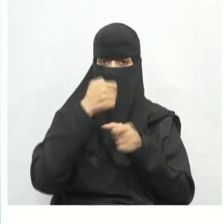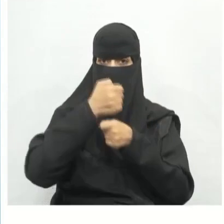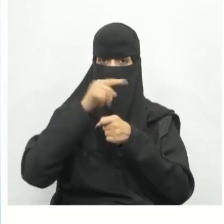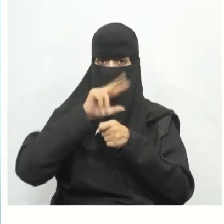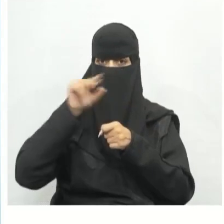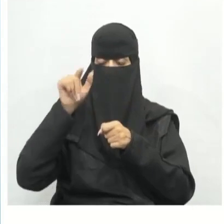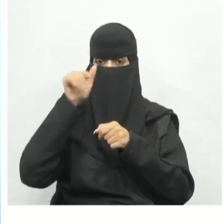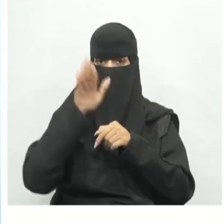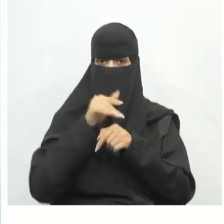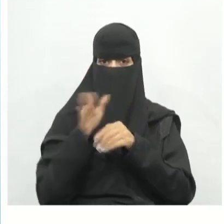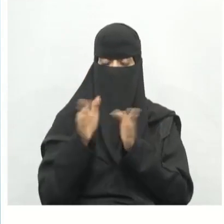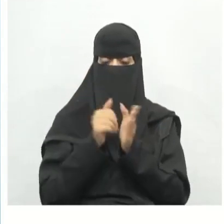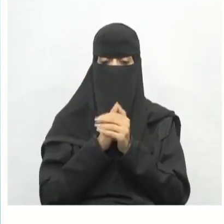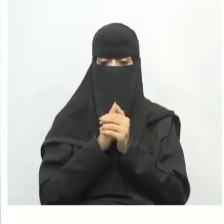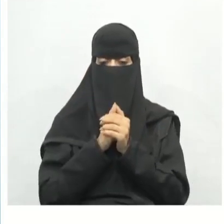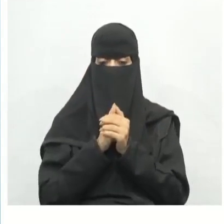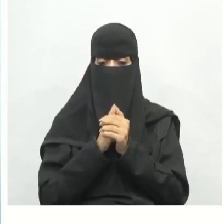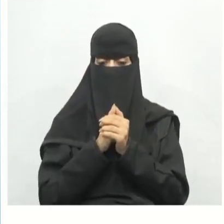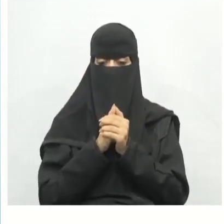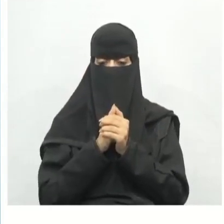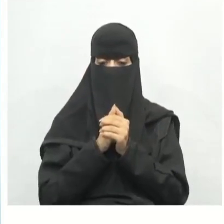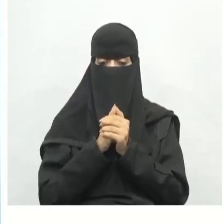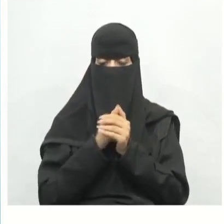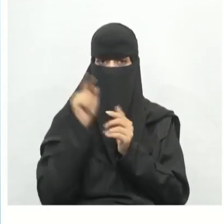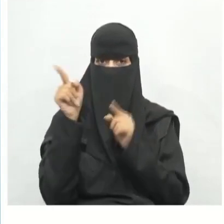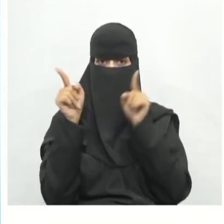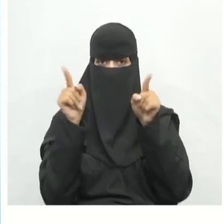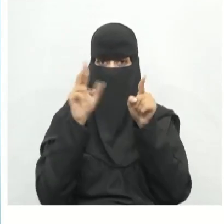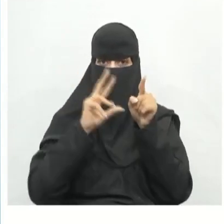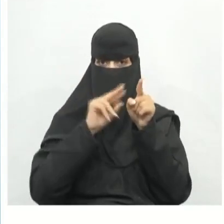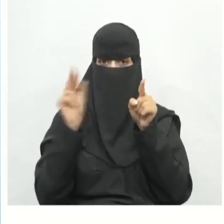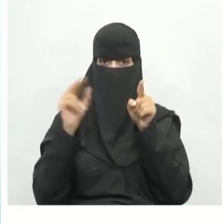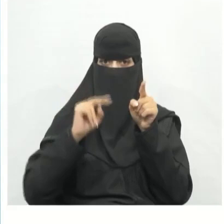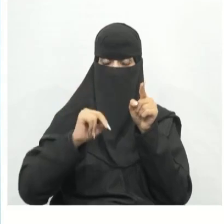تتساوى الأضلع المتقابلة في الطول